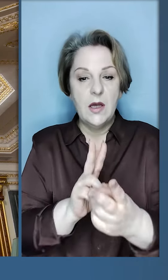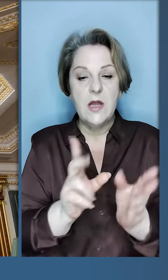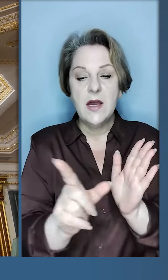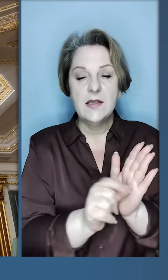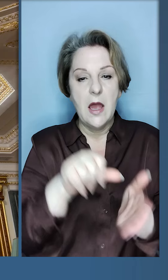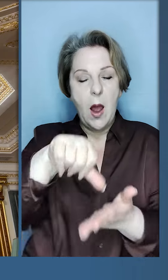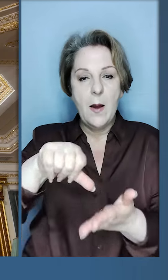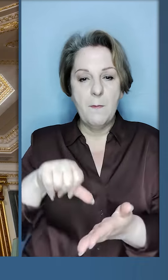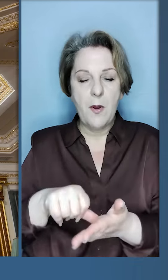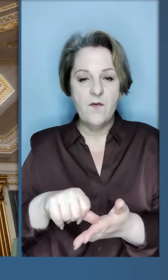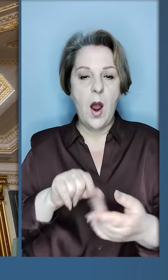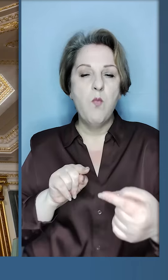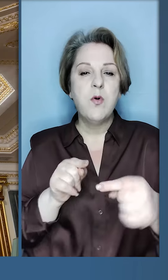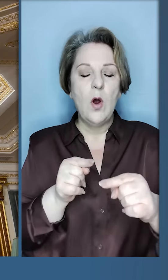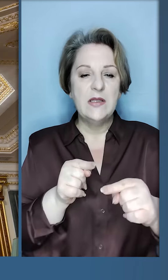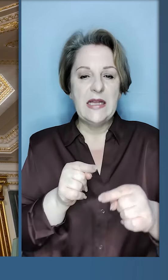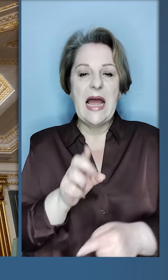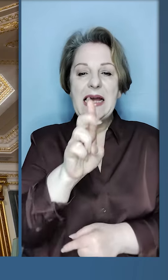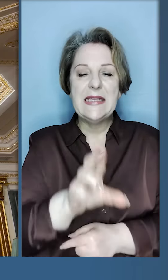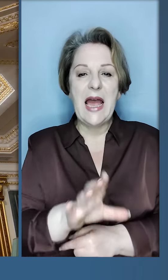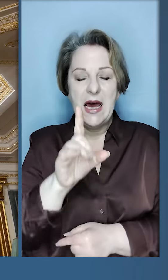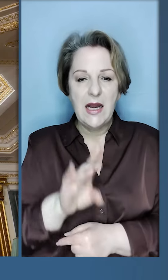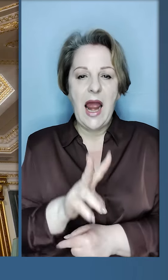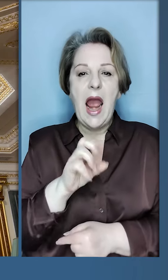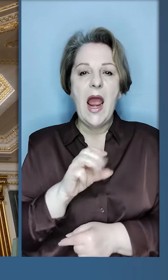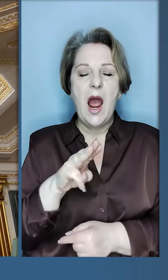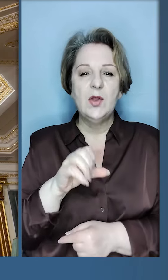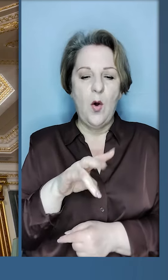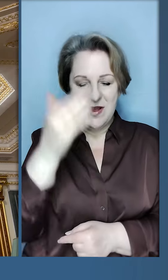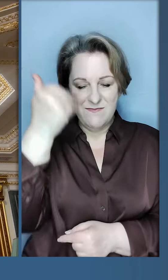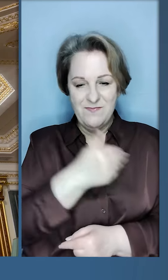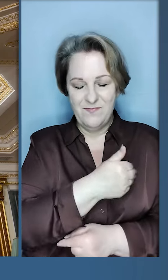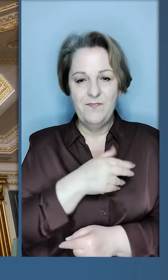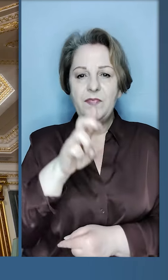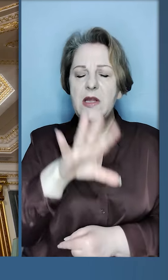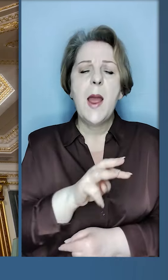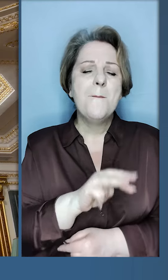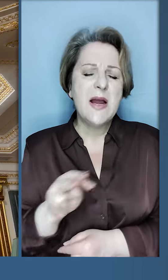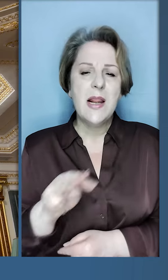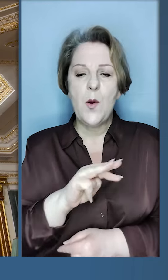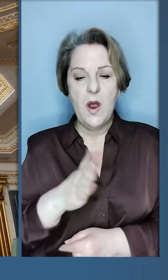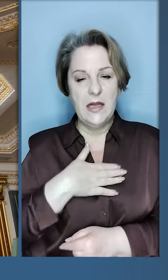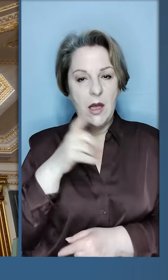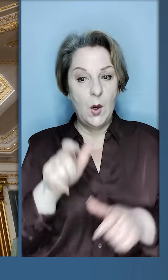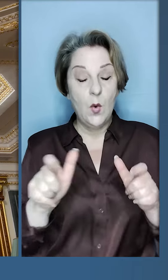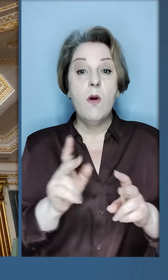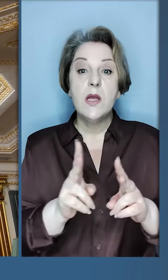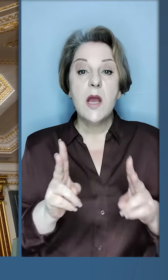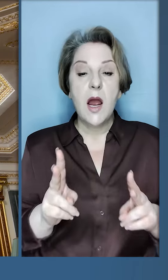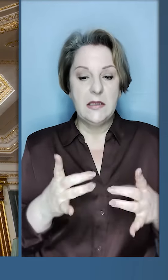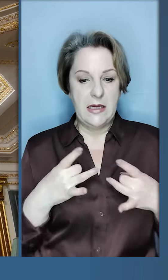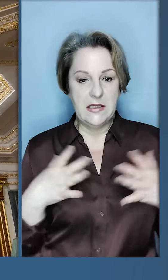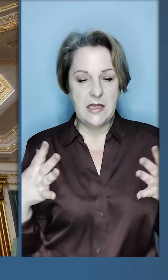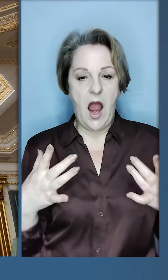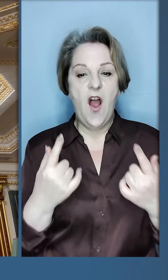бути. Зустрівся з представниками протестантських церков та католицької церкви. Це мільйони наших людей,